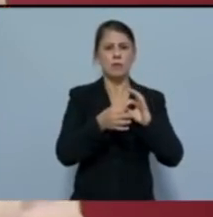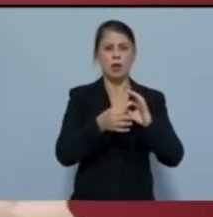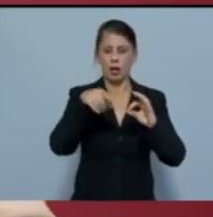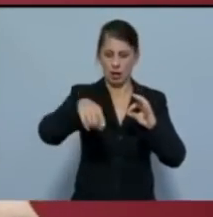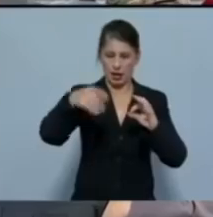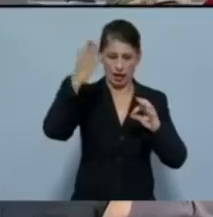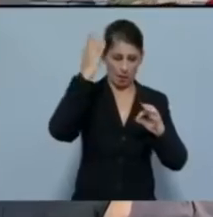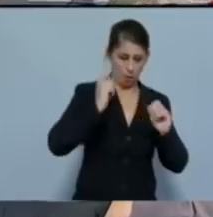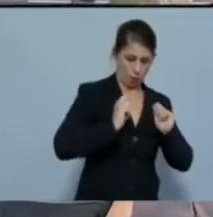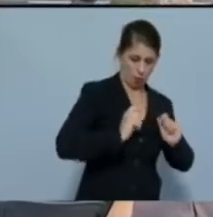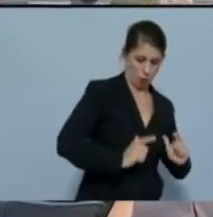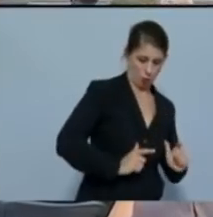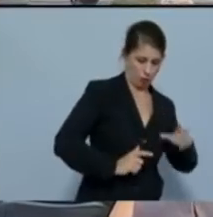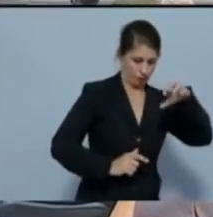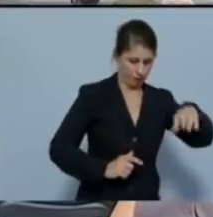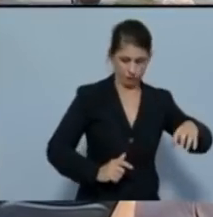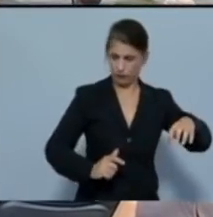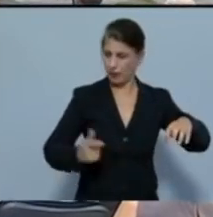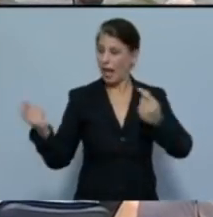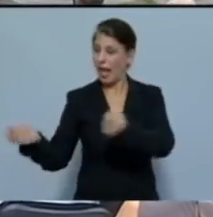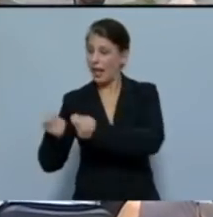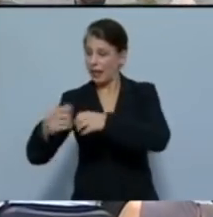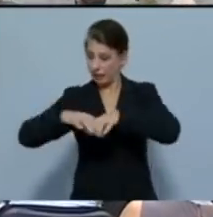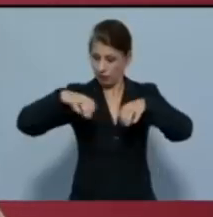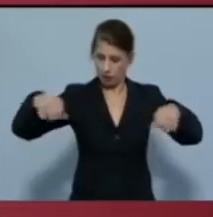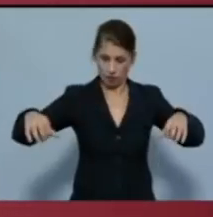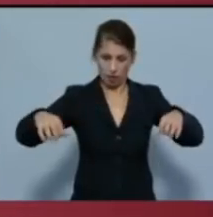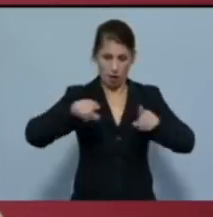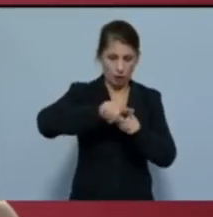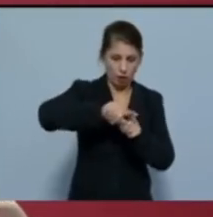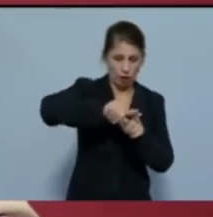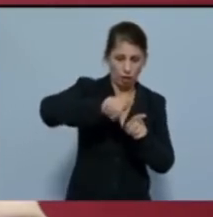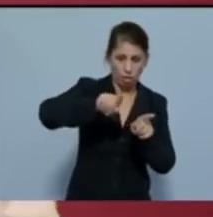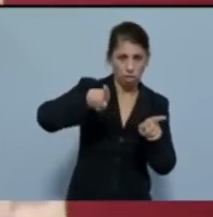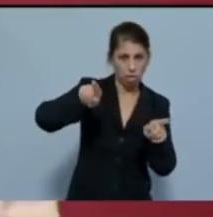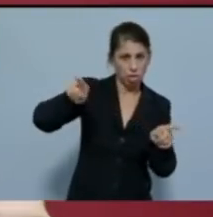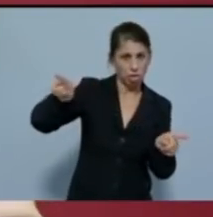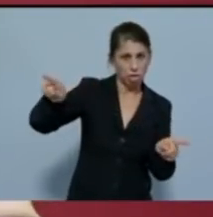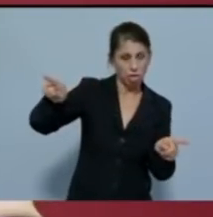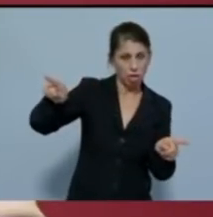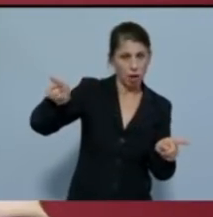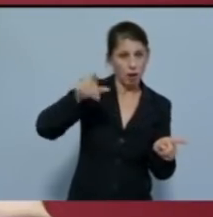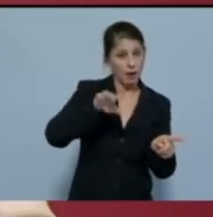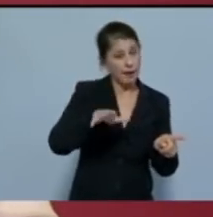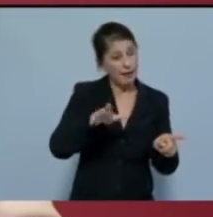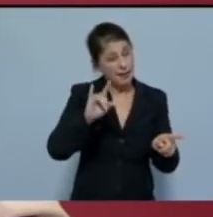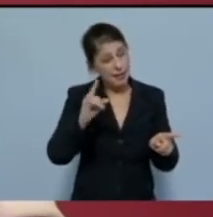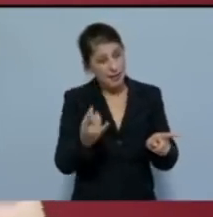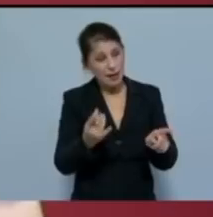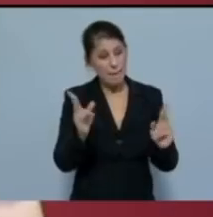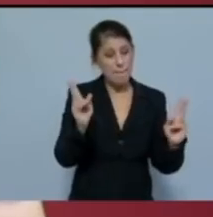εργασίας συνεχώς διευρύνεται. Είτε με την ονομαζόμενη περιοριστική